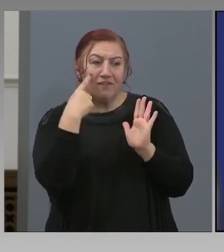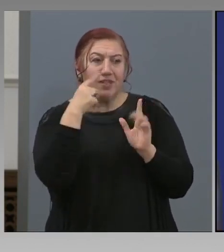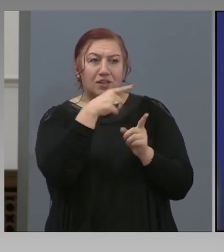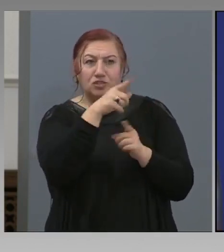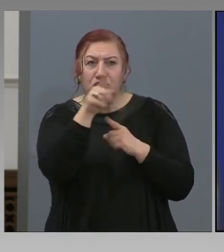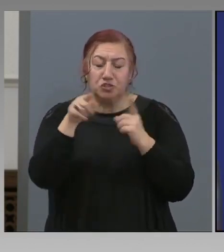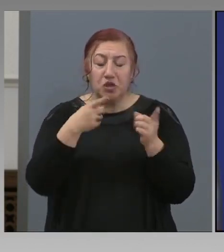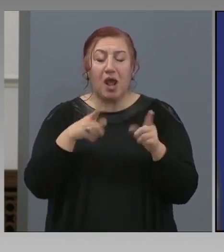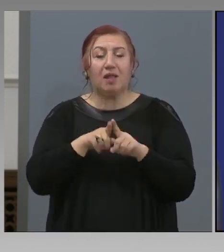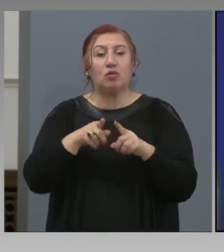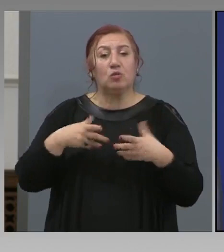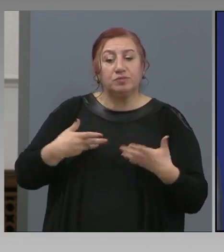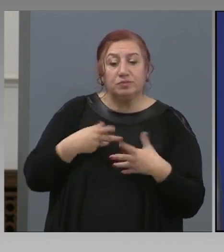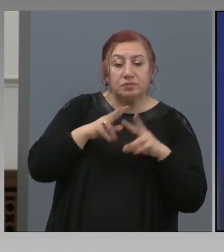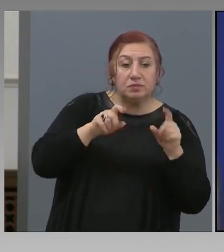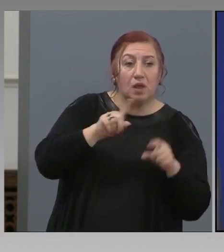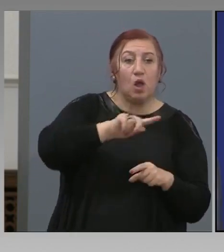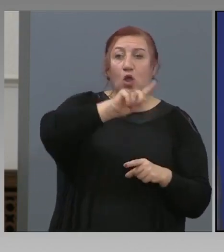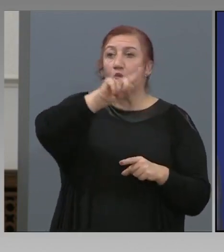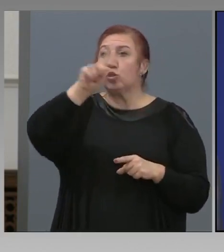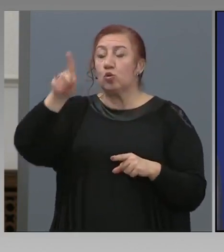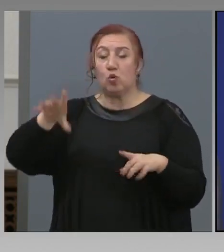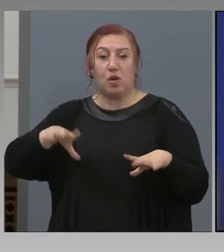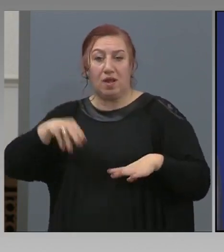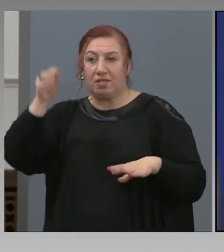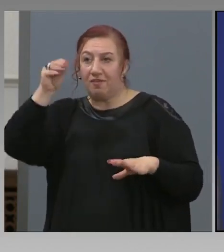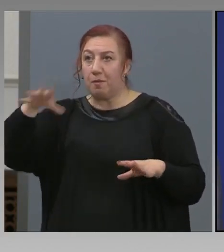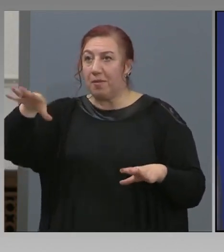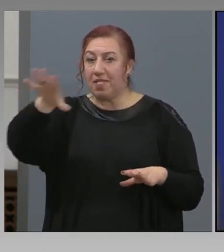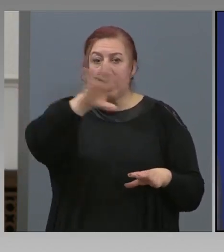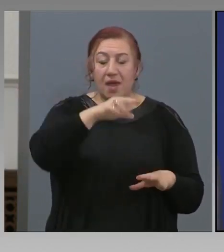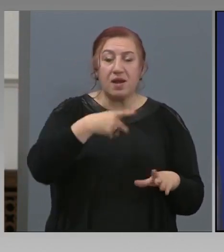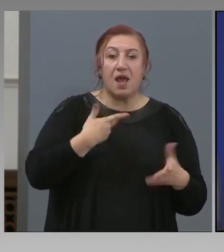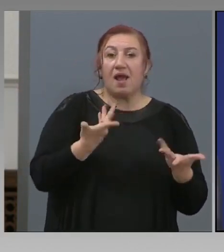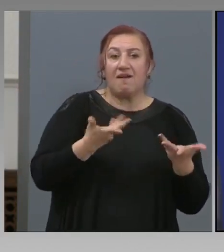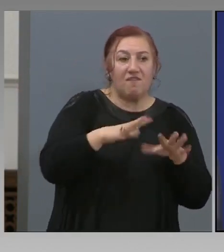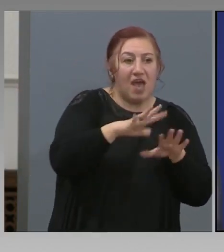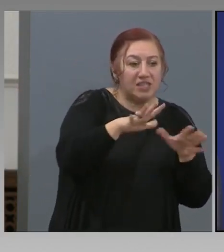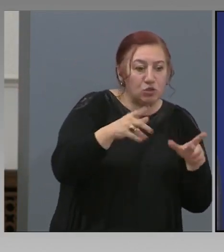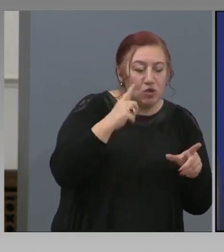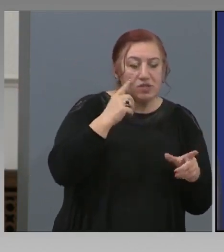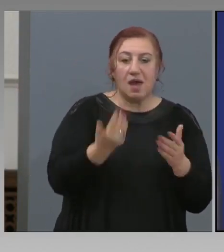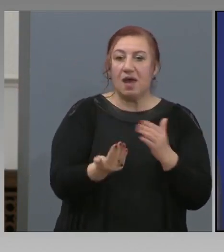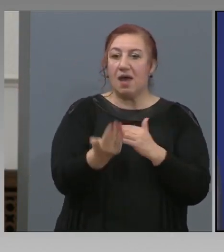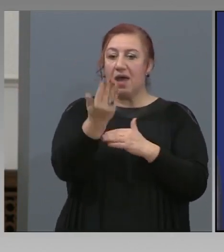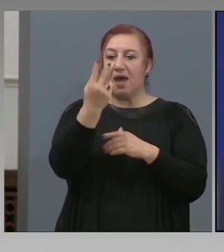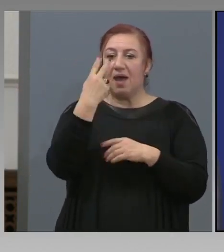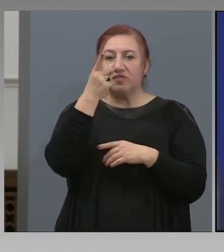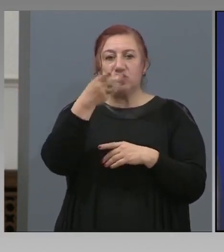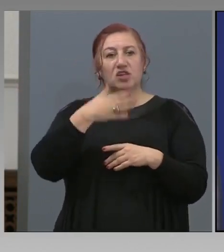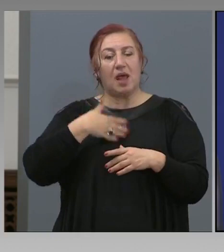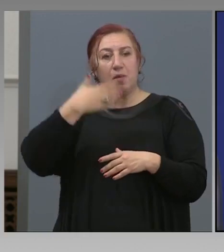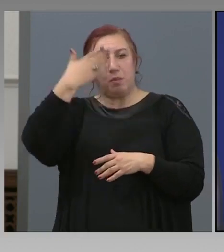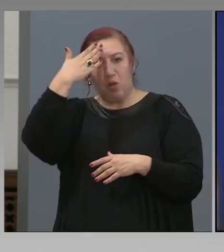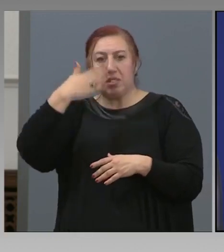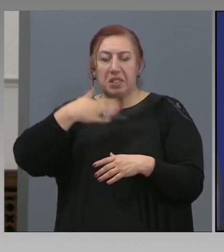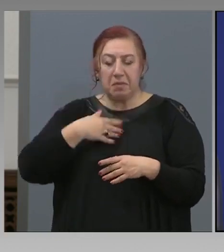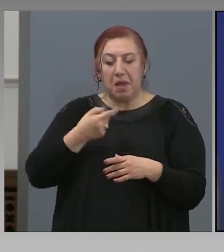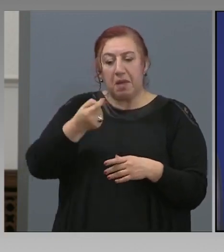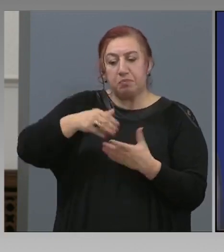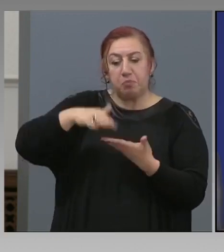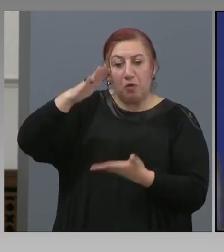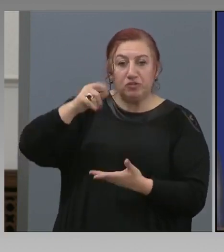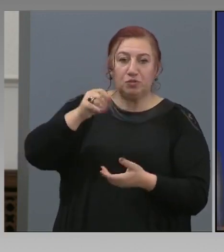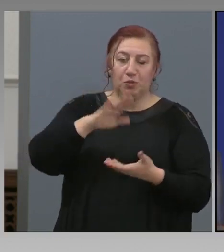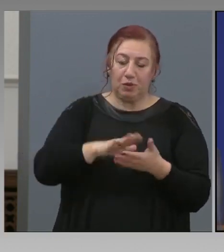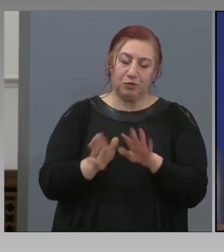интересуваш се по другите градове в България, как е ситуацията, ето излиза, виждаш. Да. Втория ми